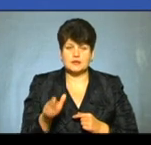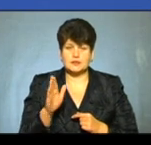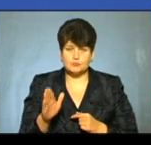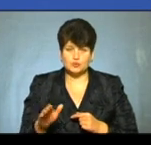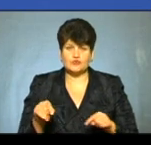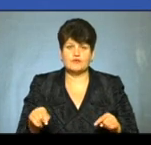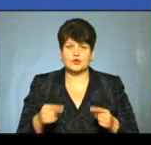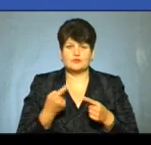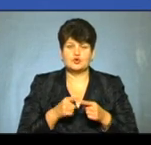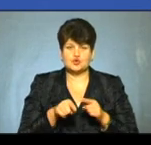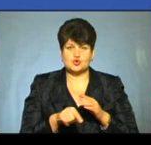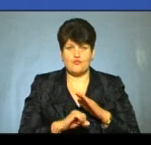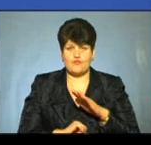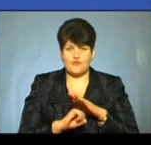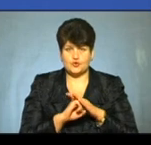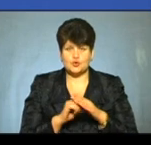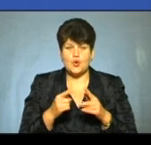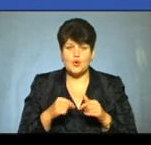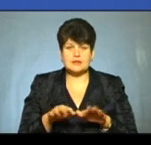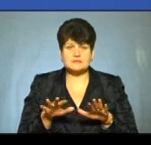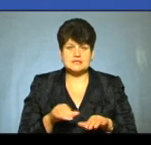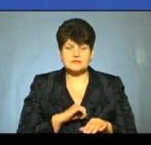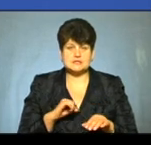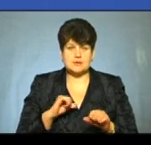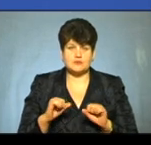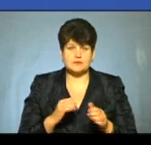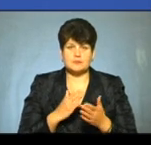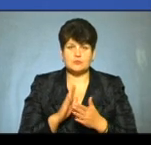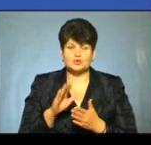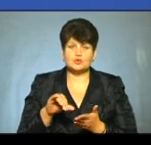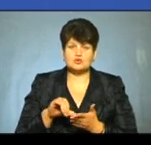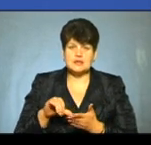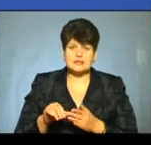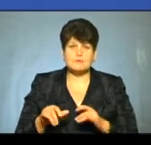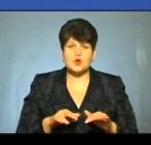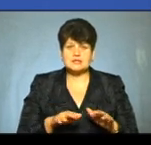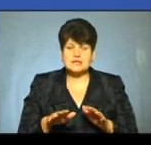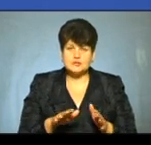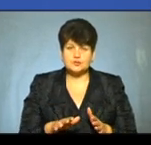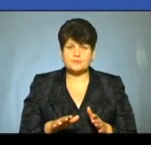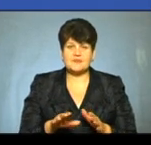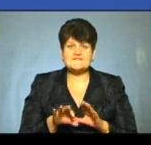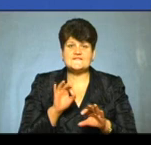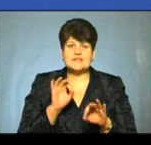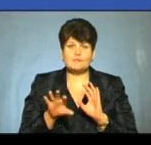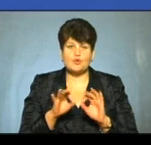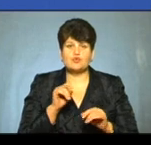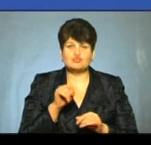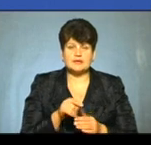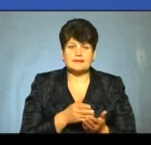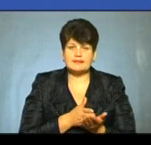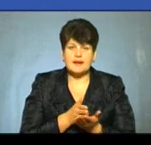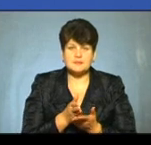які будуть відновлені з цього фонду. Органи місцевого самоврядування мають стати учасниками процесу відбору тих